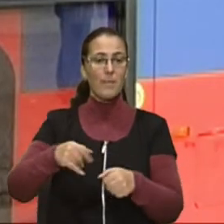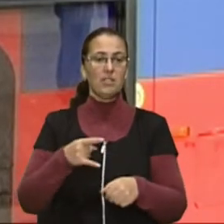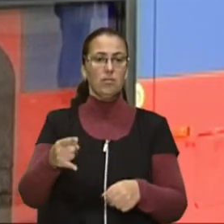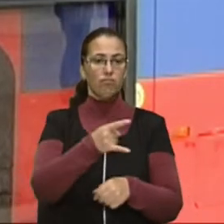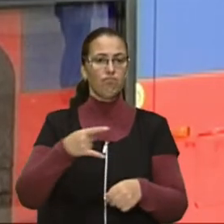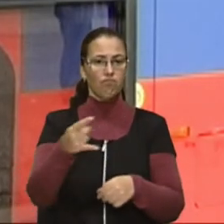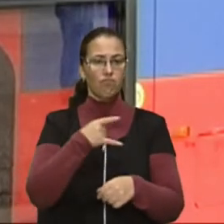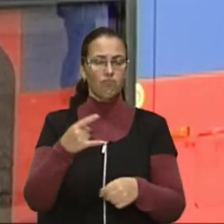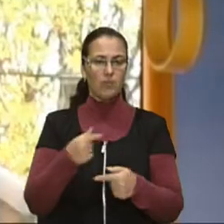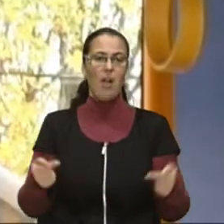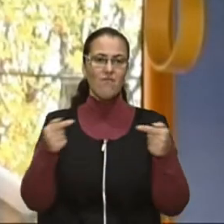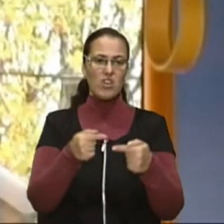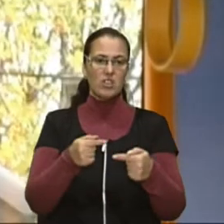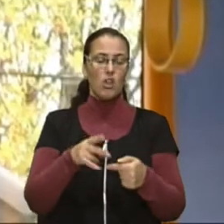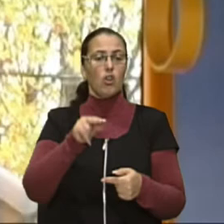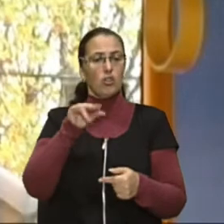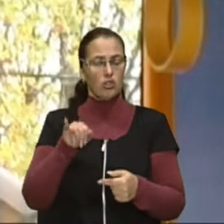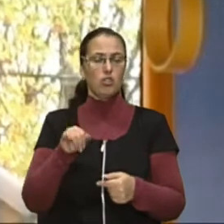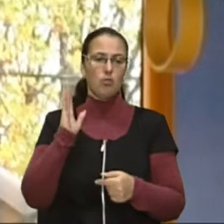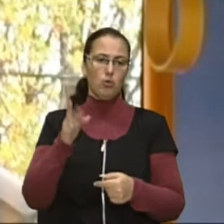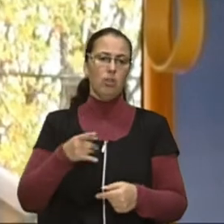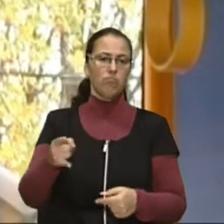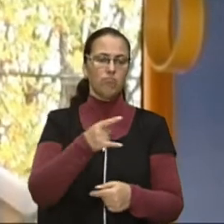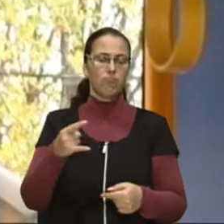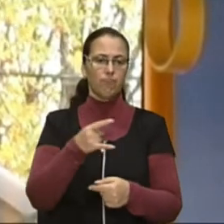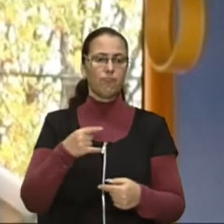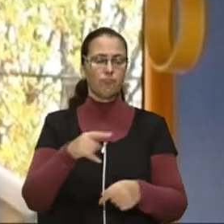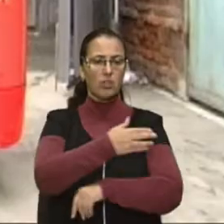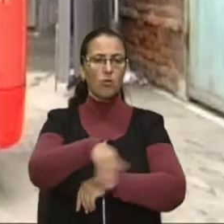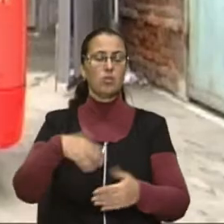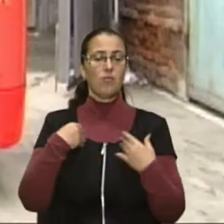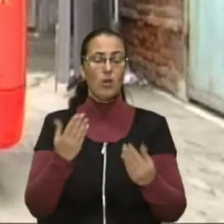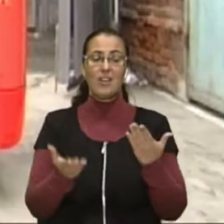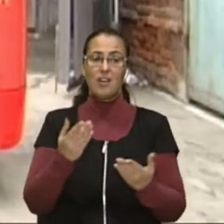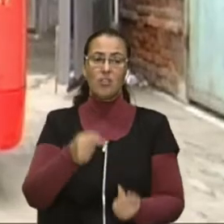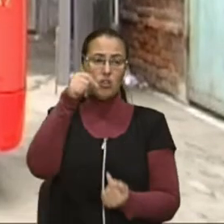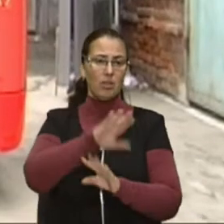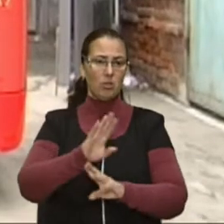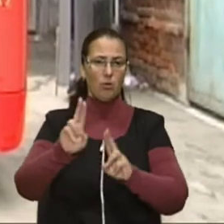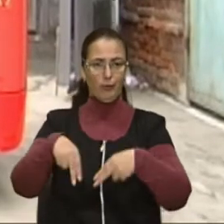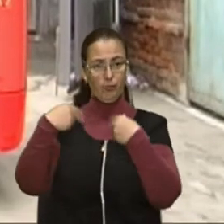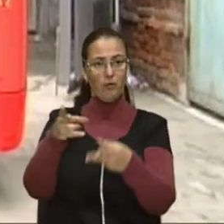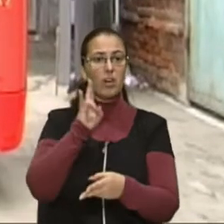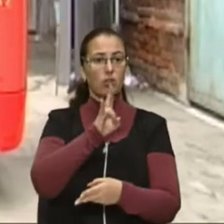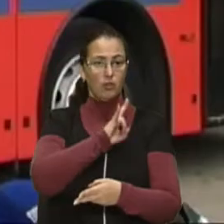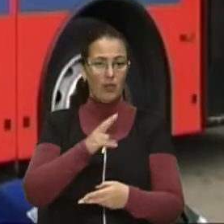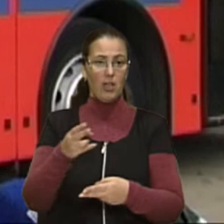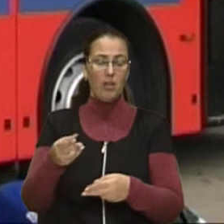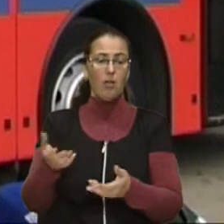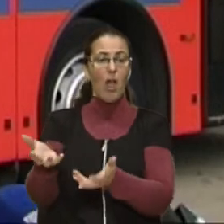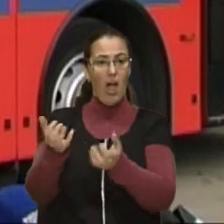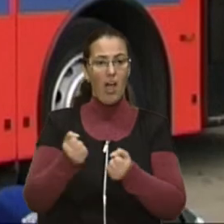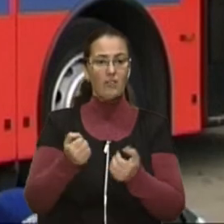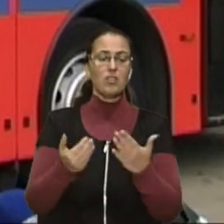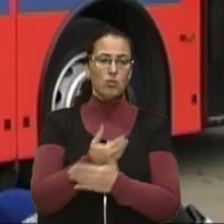чи курсуватиме від вулицями Львова. Якщо ні, то його відправлять назад у Норвегію. Натомість привезуть автобус, який працюватиме на газі. «Станом